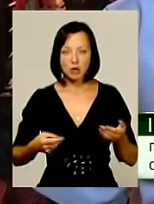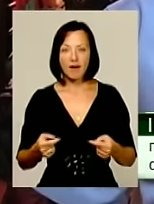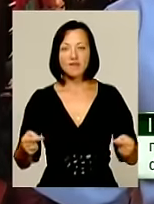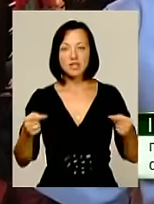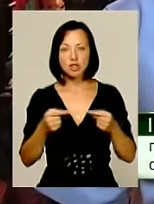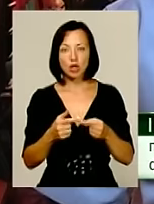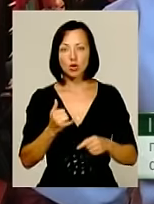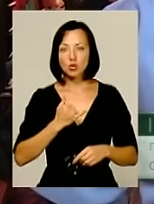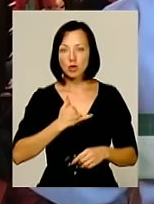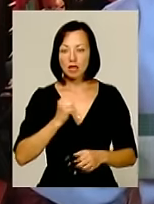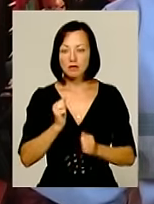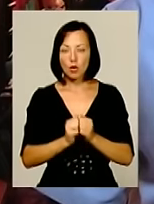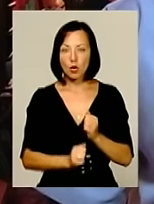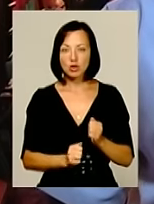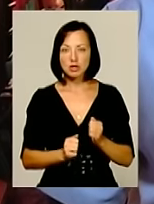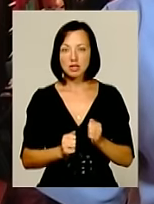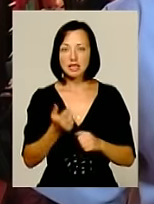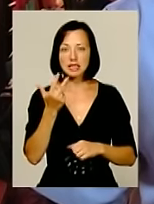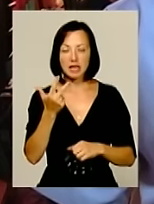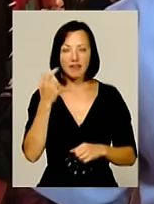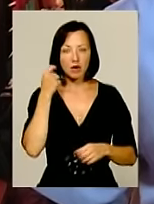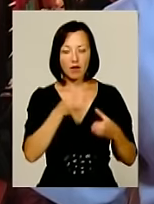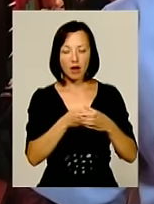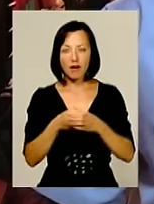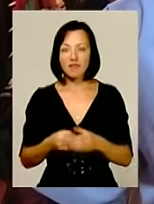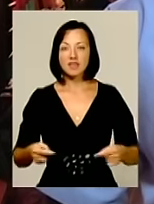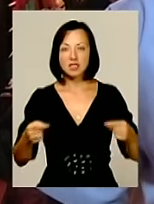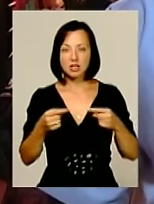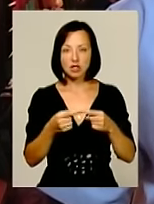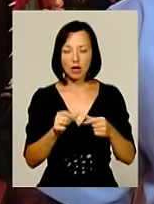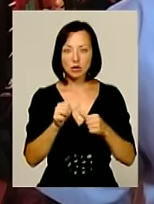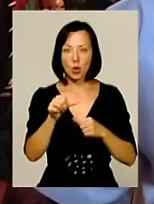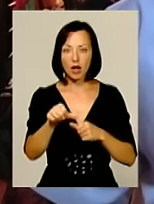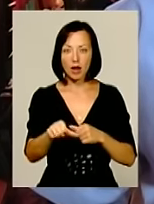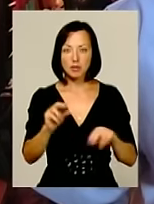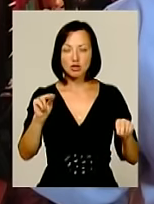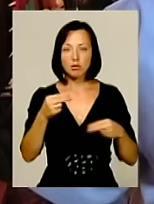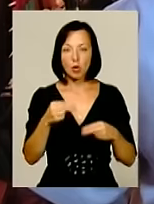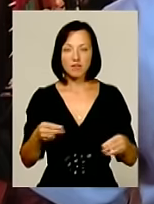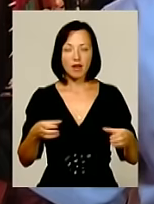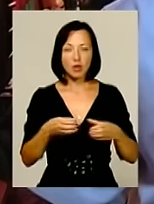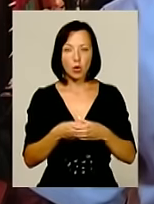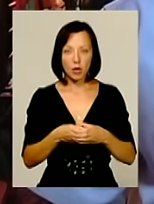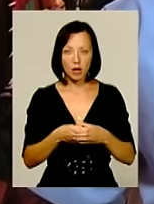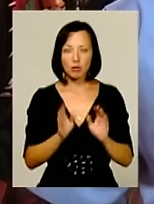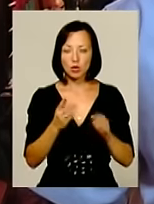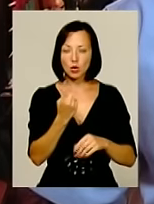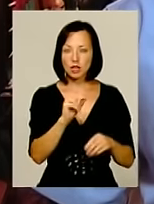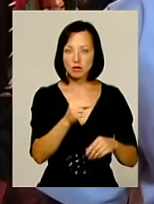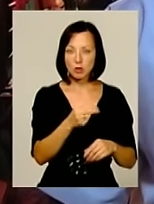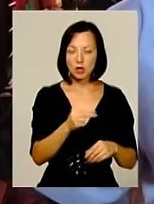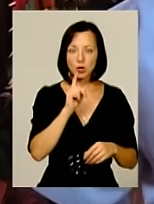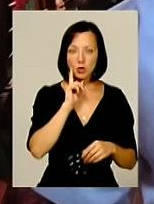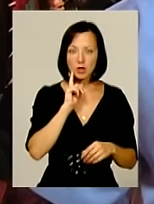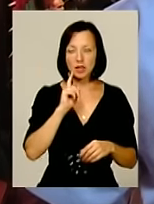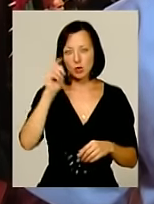Визначається в нас в кожній, виходить в нас три вихові категорії, в кожній визначається окремо чемпіон в категорії. Тобто буде один чемпіон серед